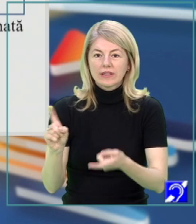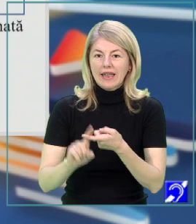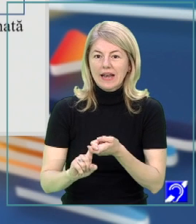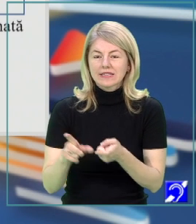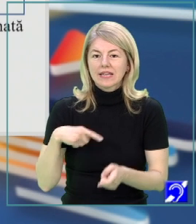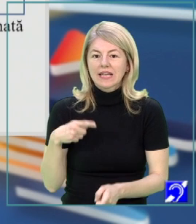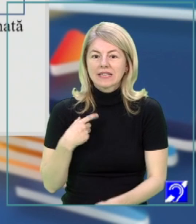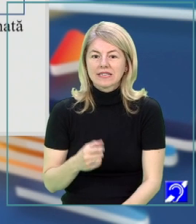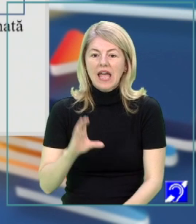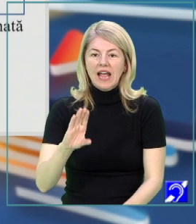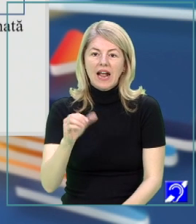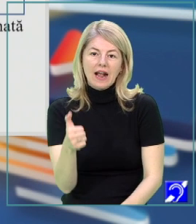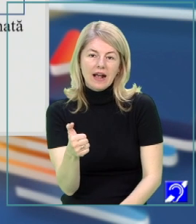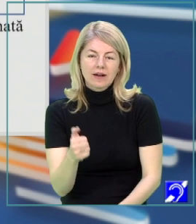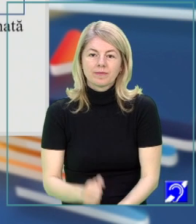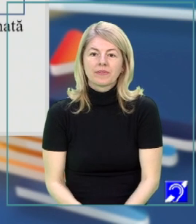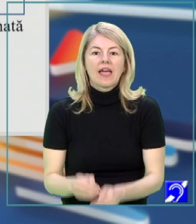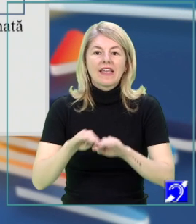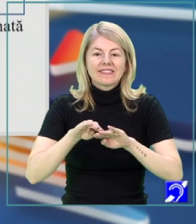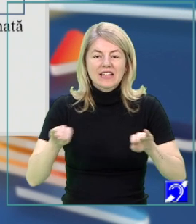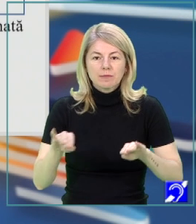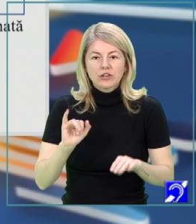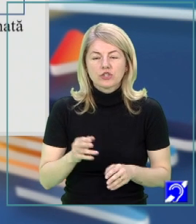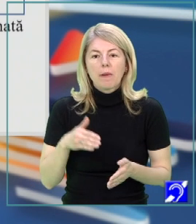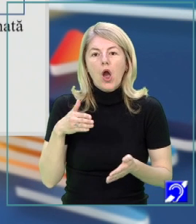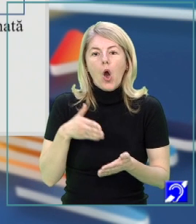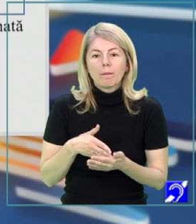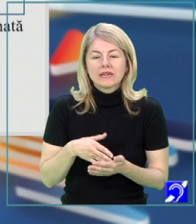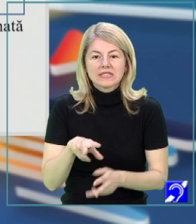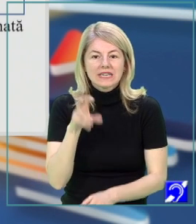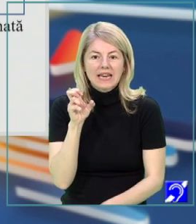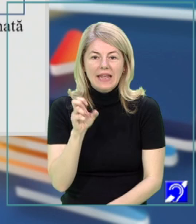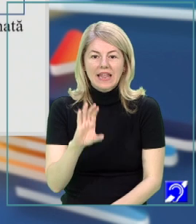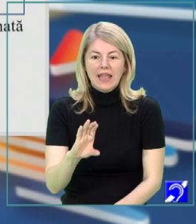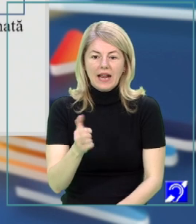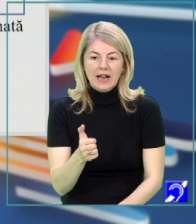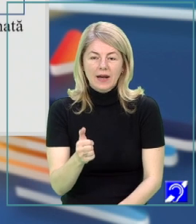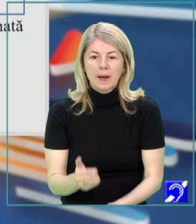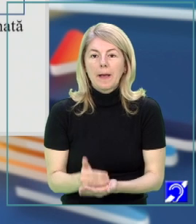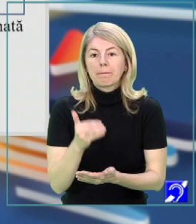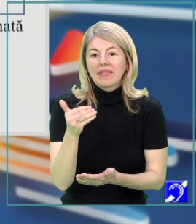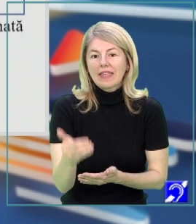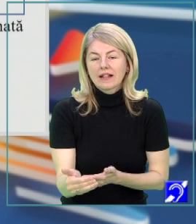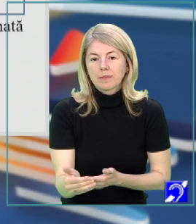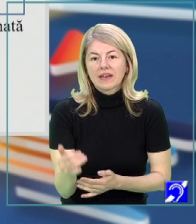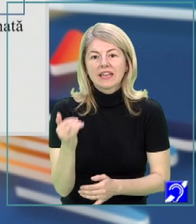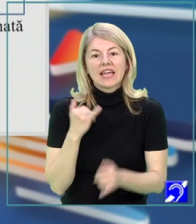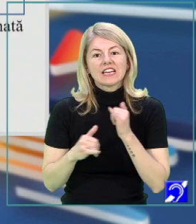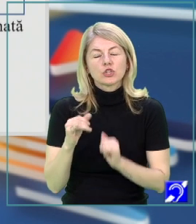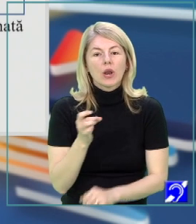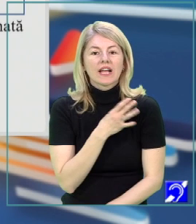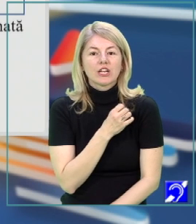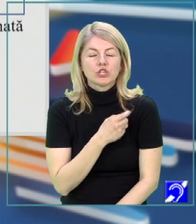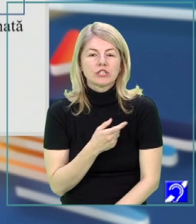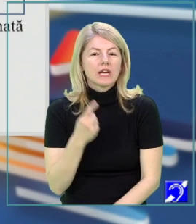este conjuncția că, despart fraza și mă opresc înaintea elementului de relație, pe de altă parte, în legendele grecești,